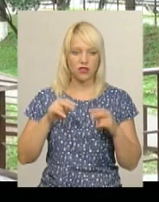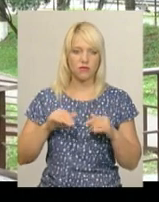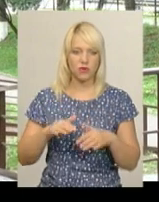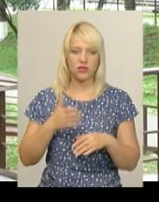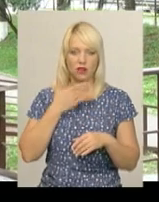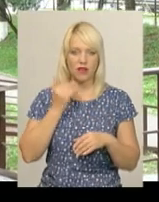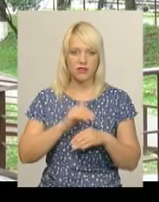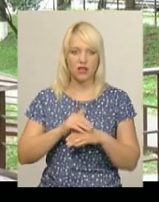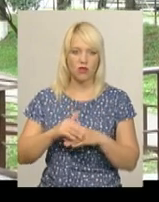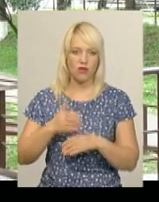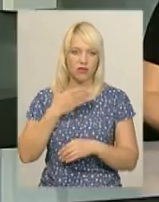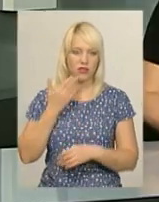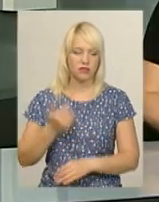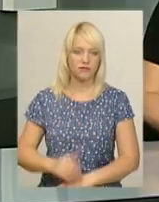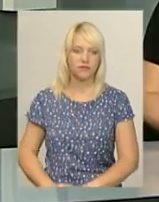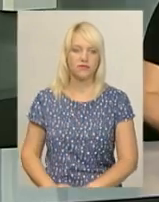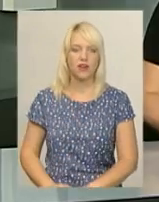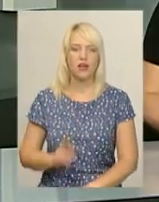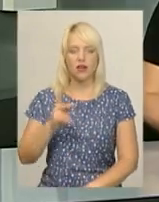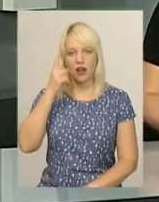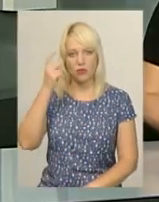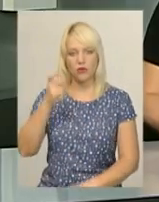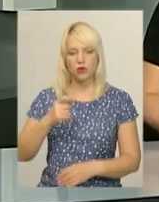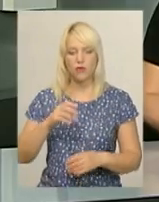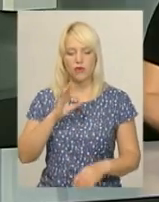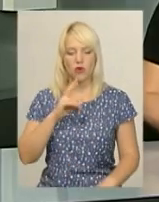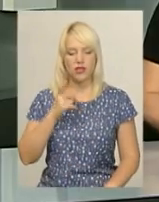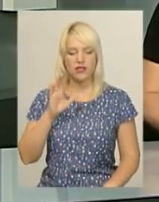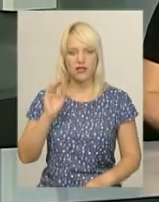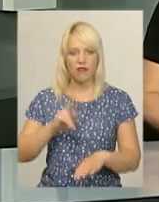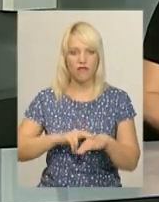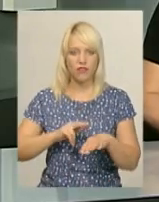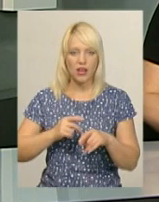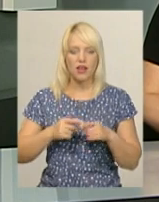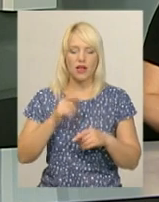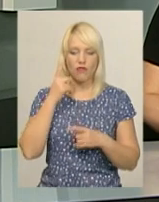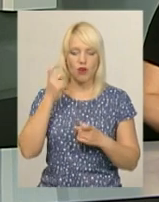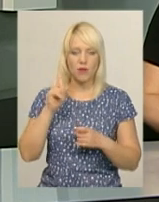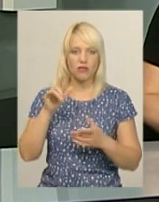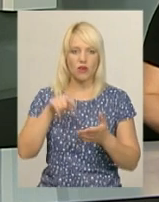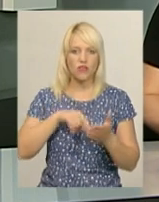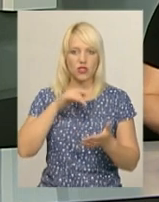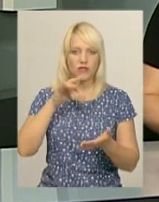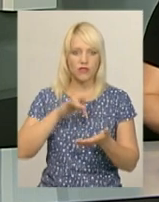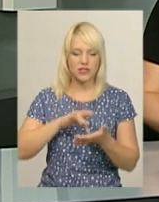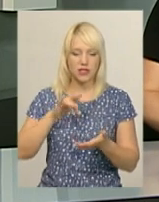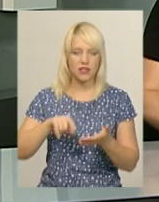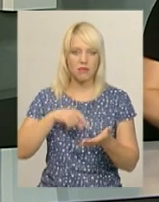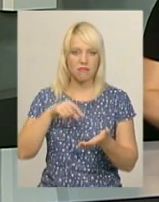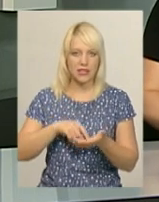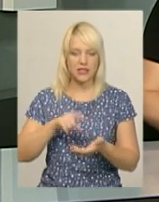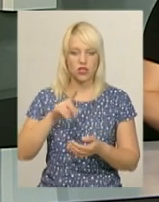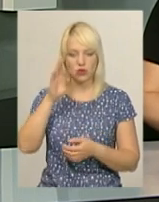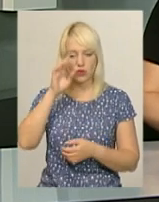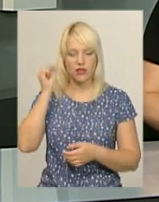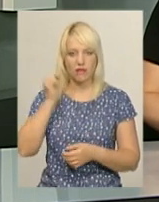встановлено для нас. Як повідомив Валерій Онісєв, інформація про те, що в центрі міста чоловіка вдарило струмом, надійшла